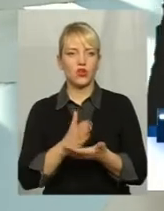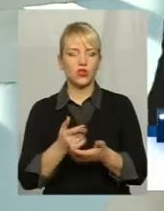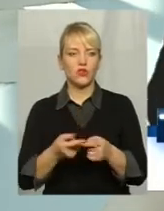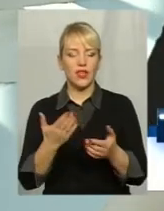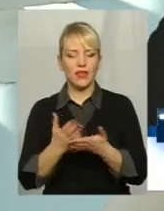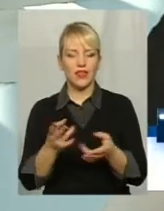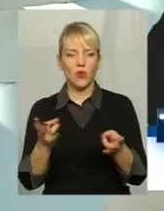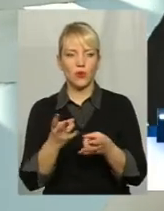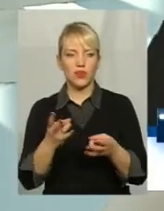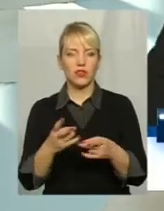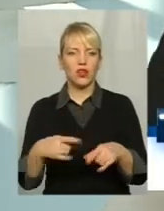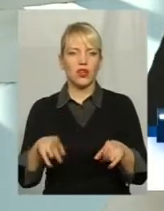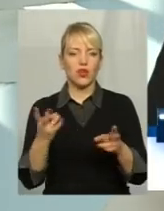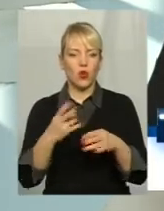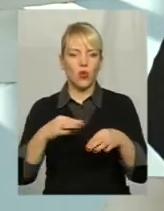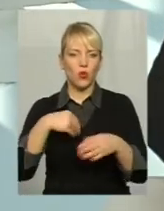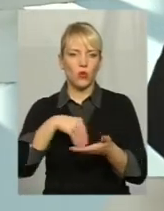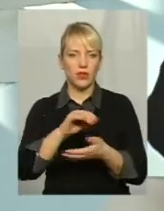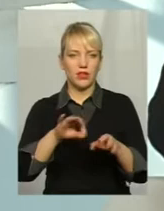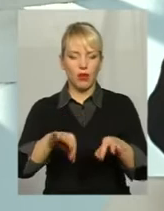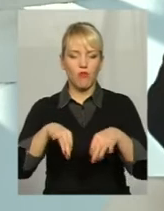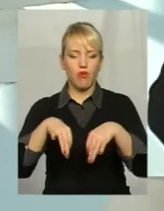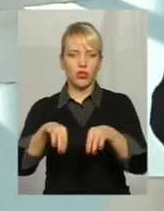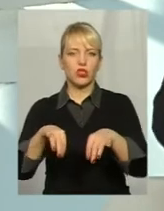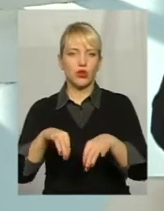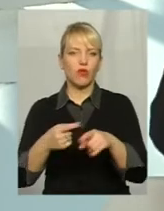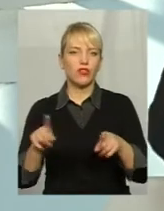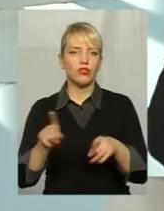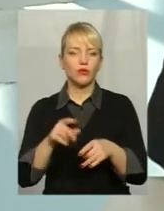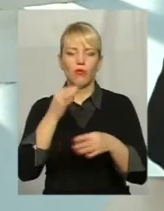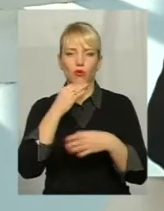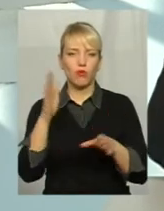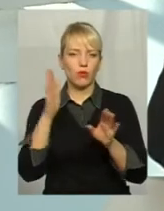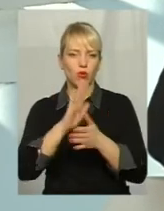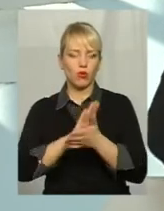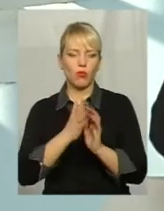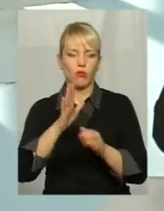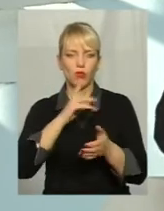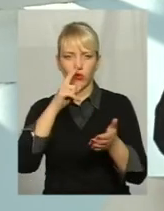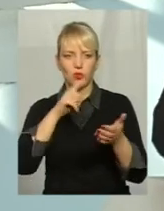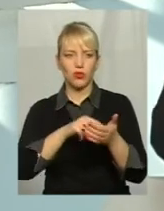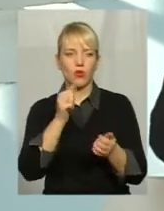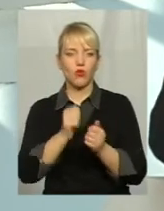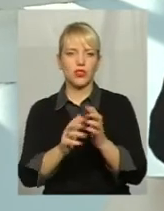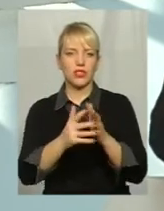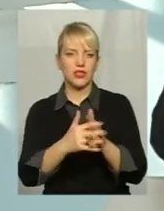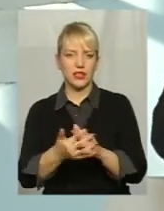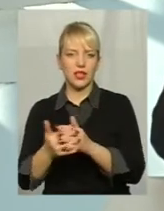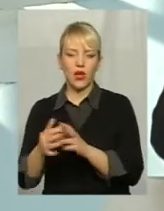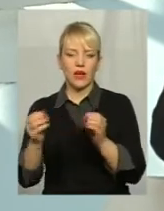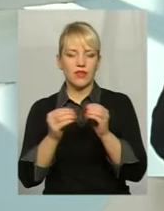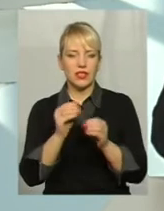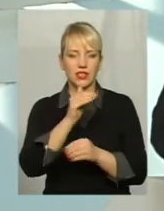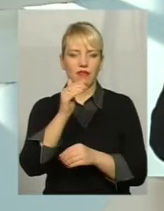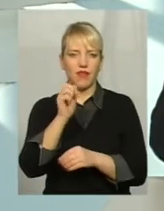необхідність була такого позашляховика, щоб в будь-якій погодній умові Був доступ до кожного населеного пункту В 10 ФАПах